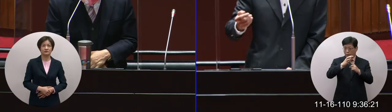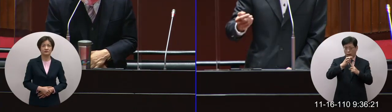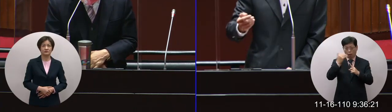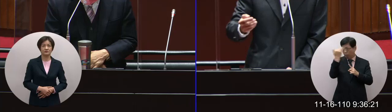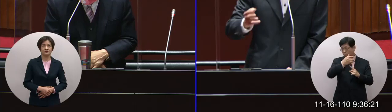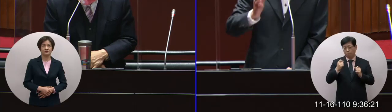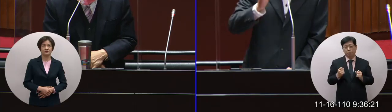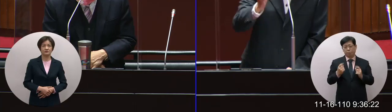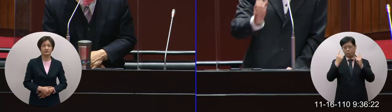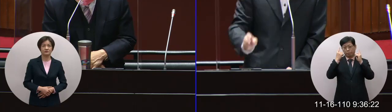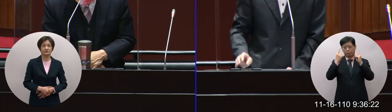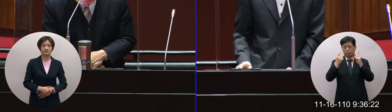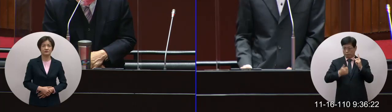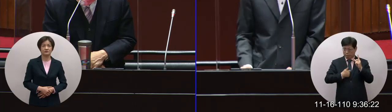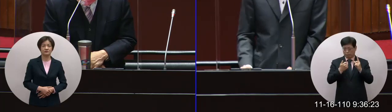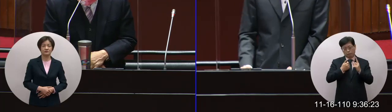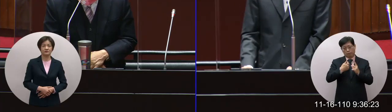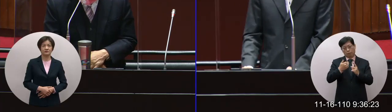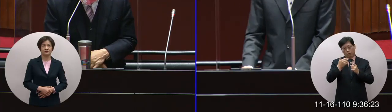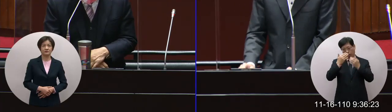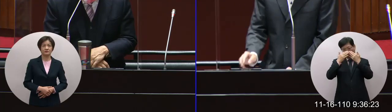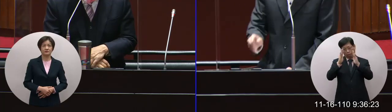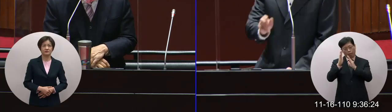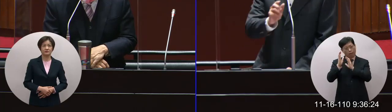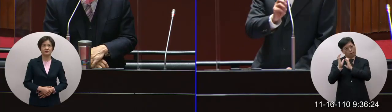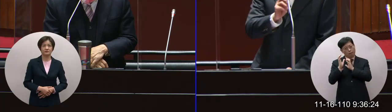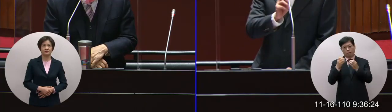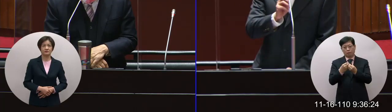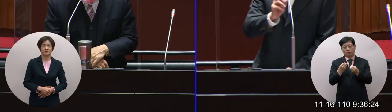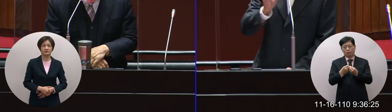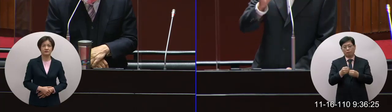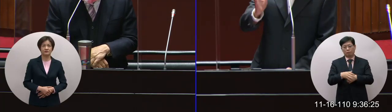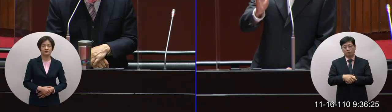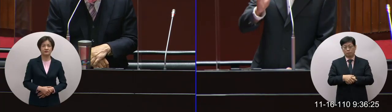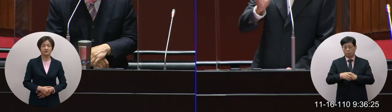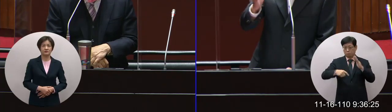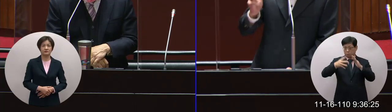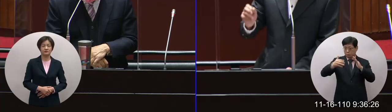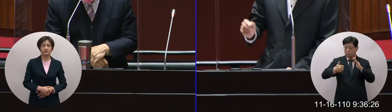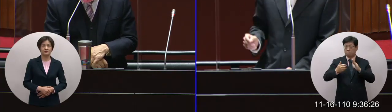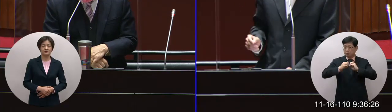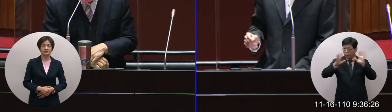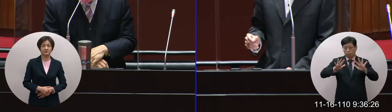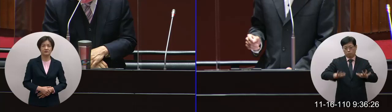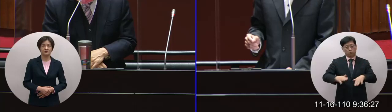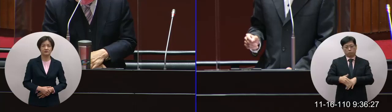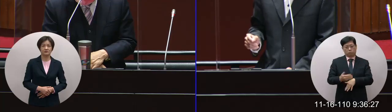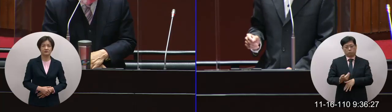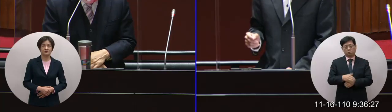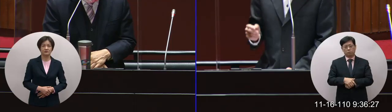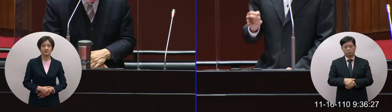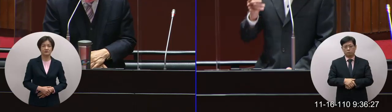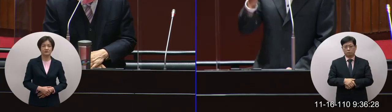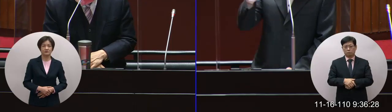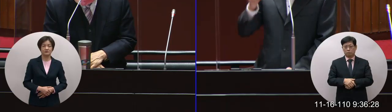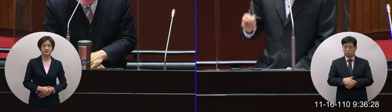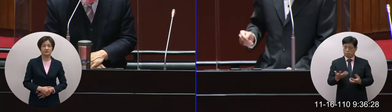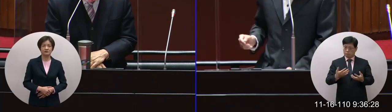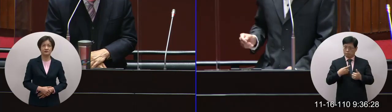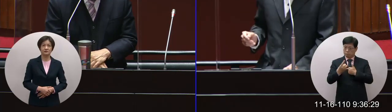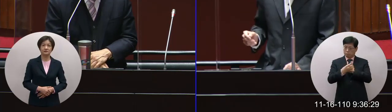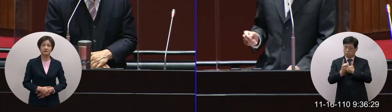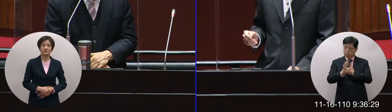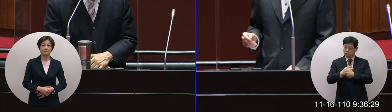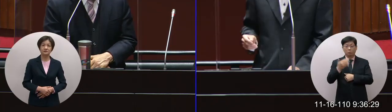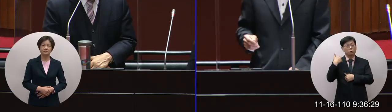又飆漲的話真的是受不了所以院長你說現在不會漲不會漲可是你不要再